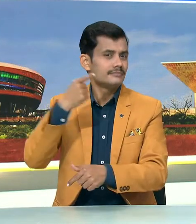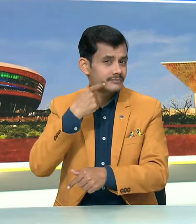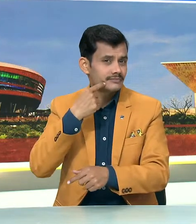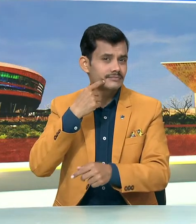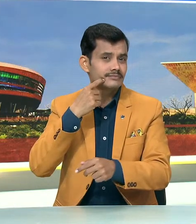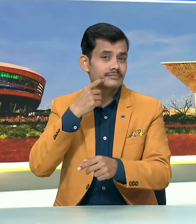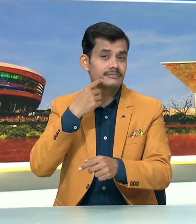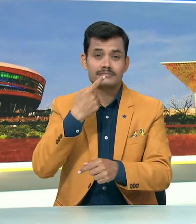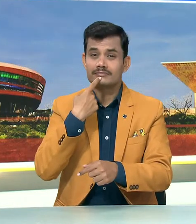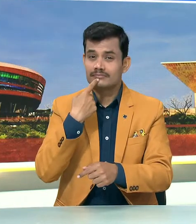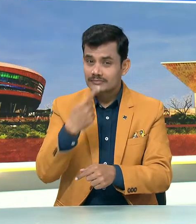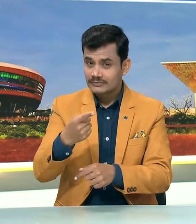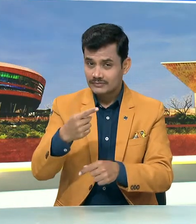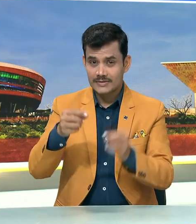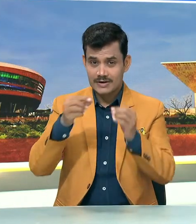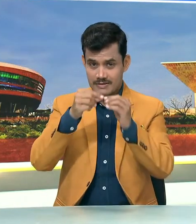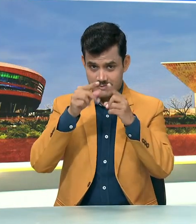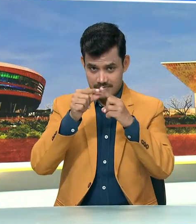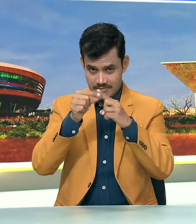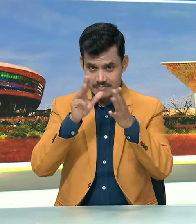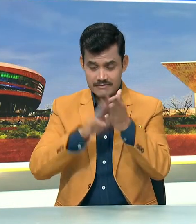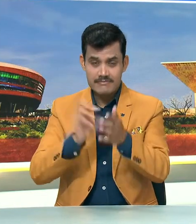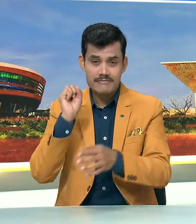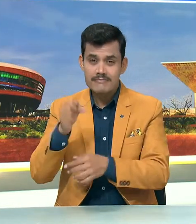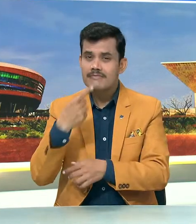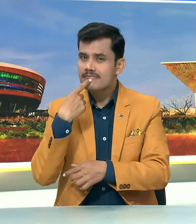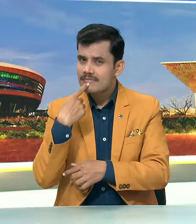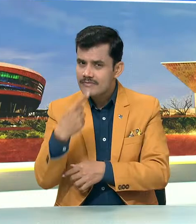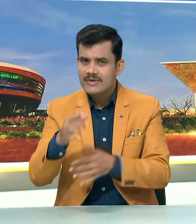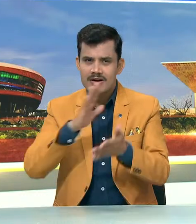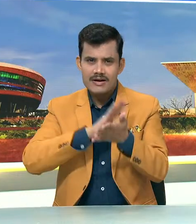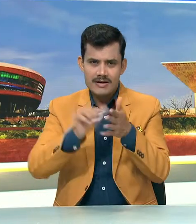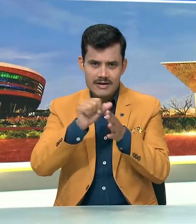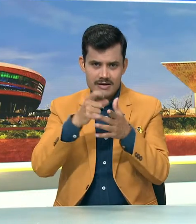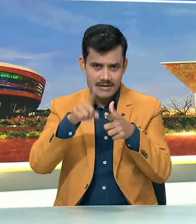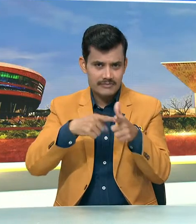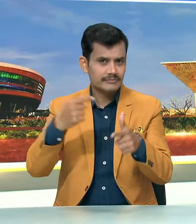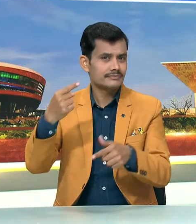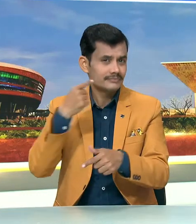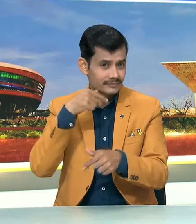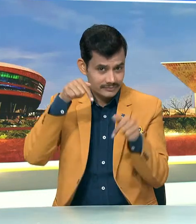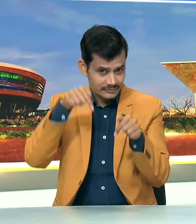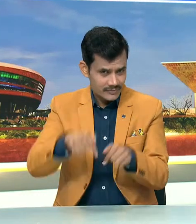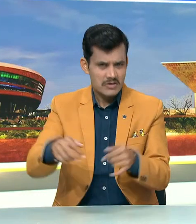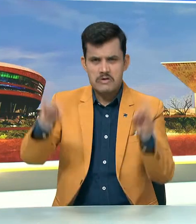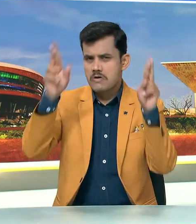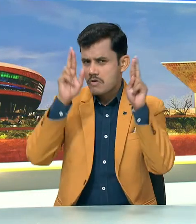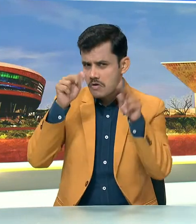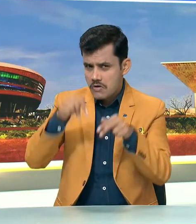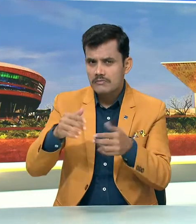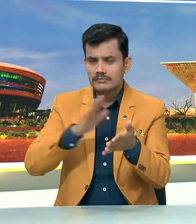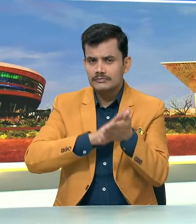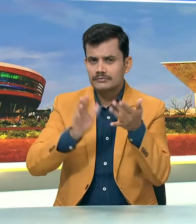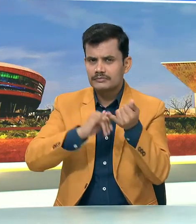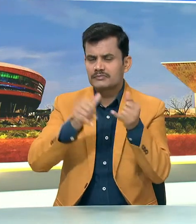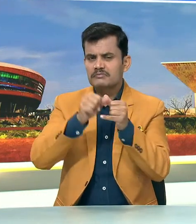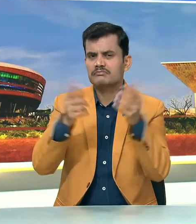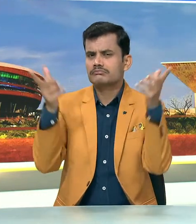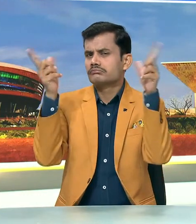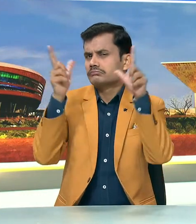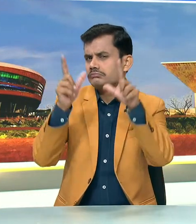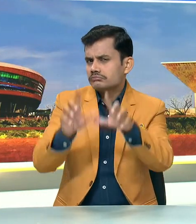के बाद नेतन याहू का ये बयान आया है हर्जी हलेवी ने ये कहा था कि ऐसे संकेत हैं कि हमास ढह रहा है